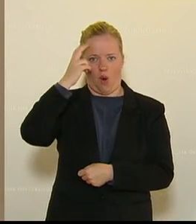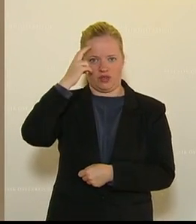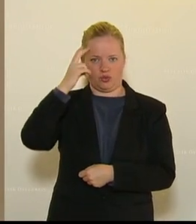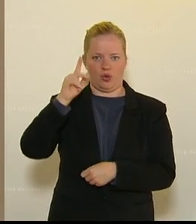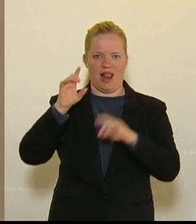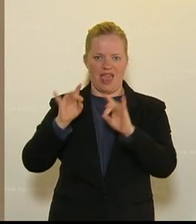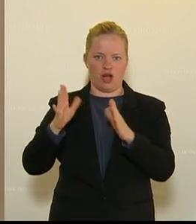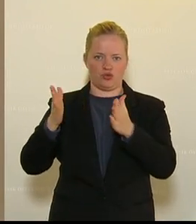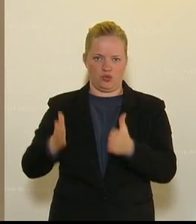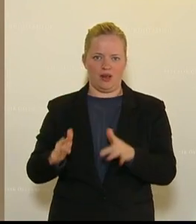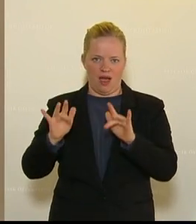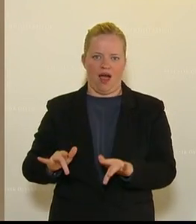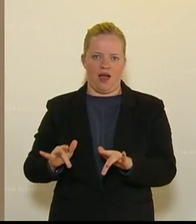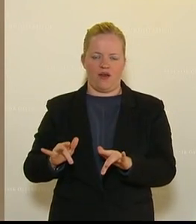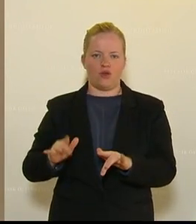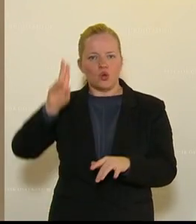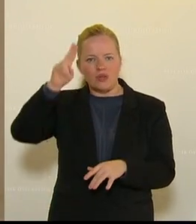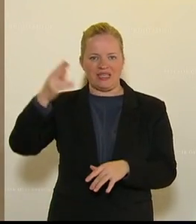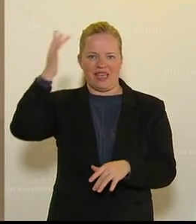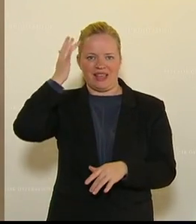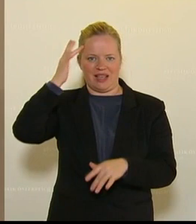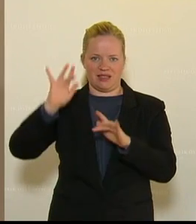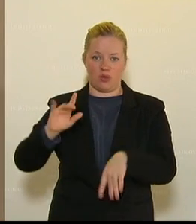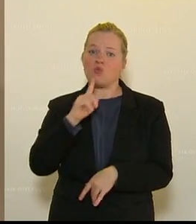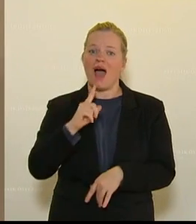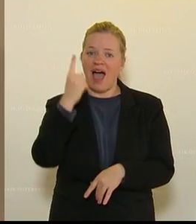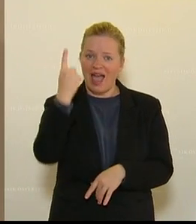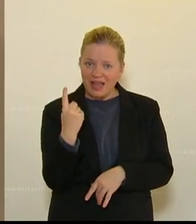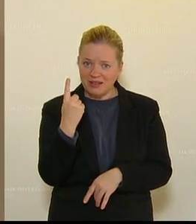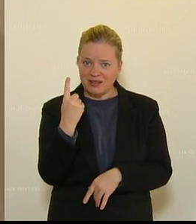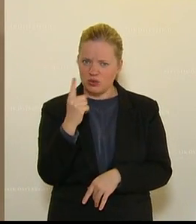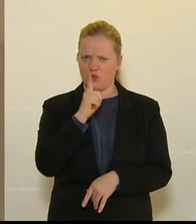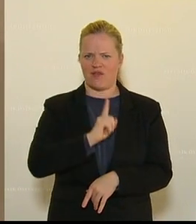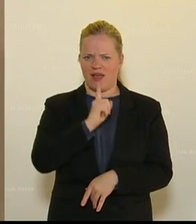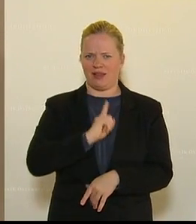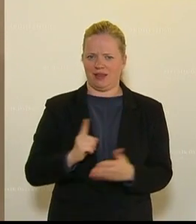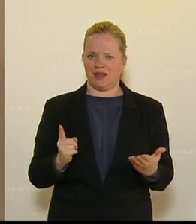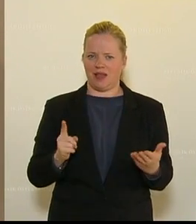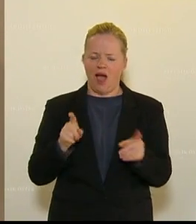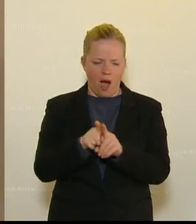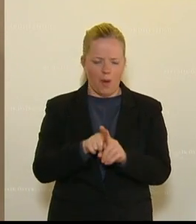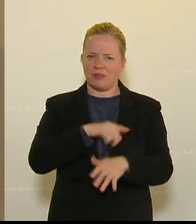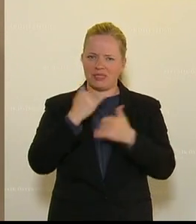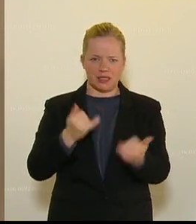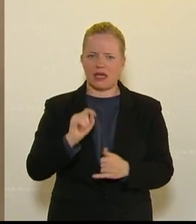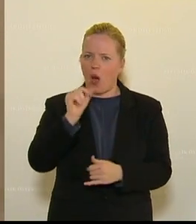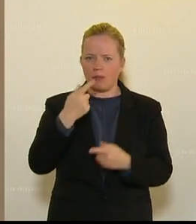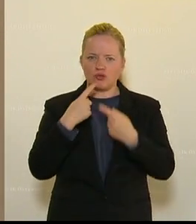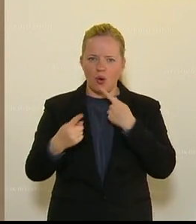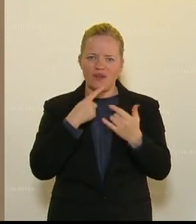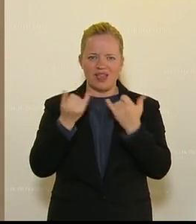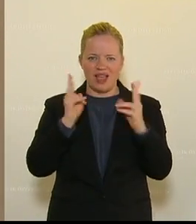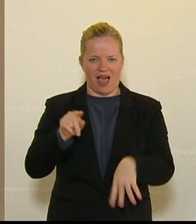Künstliche Intelligenz in Österreich und das ist natürlich bei Weitem zu wenig und wir haben auch zu wenig noch darüber gesprochen, wie wir sie nutzen